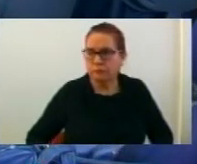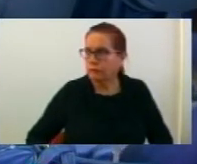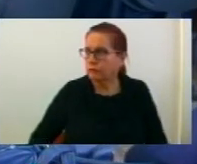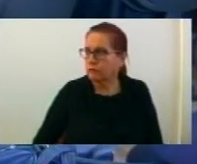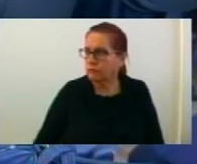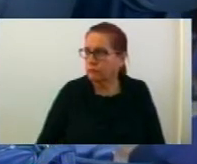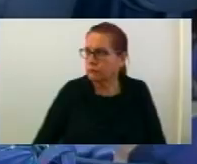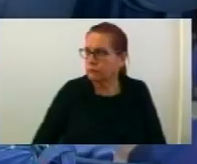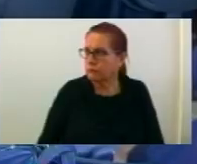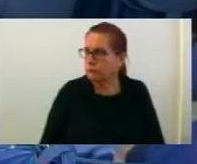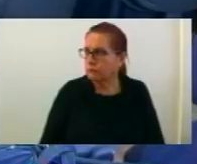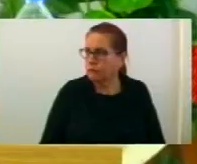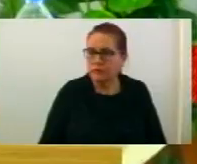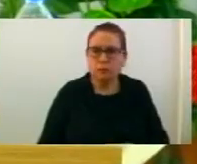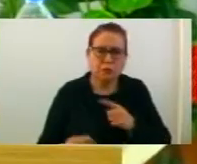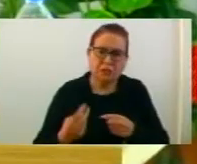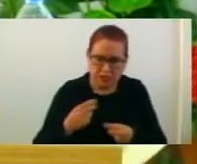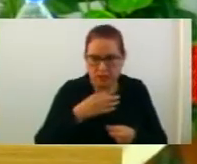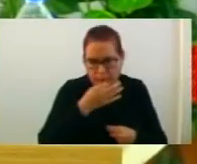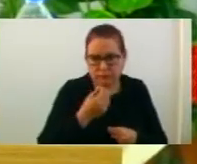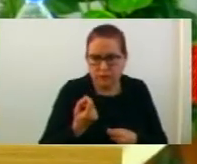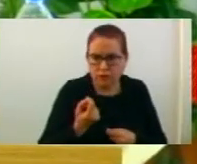Ебе аз ке кажам 2-3 сбора.